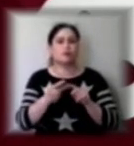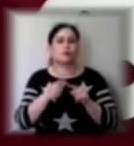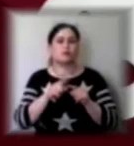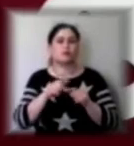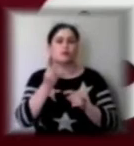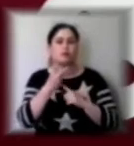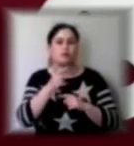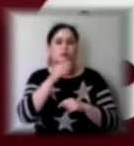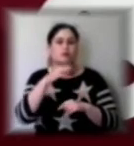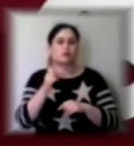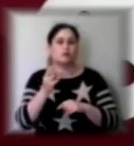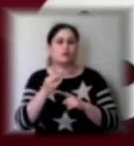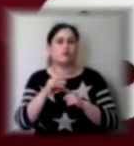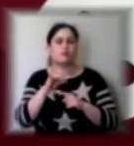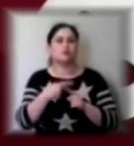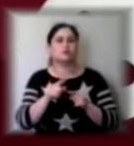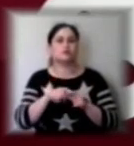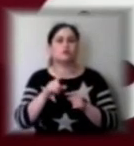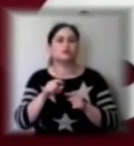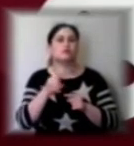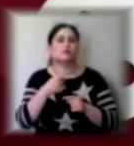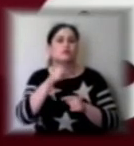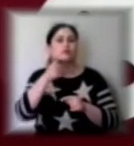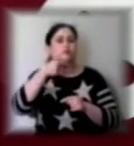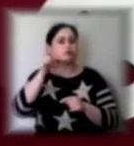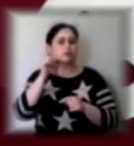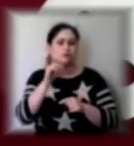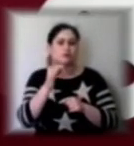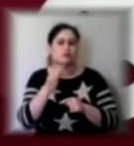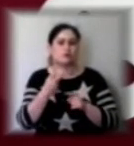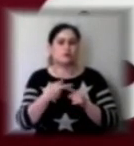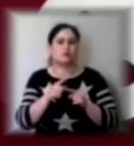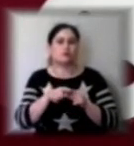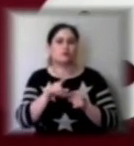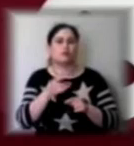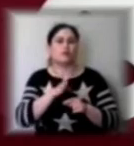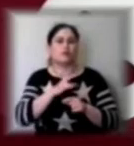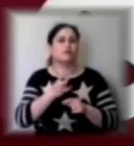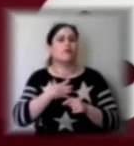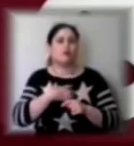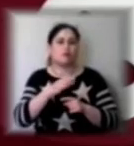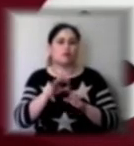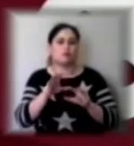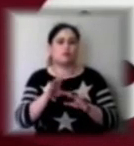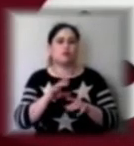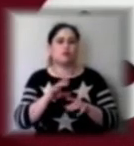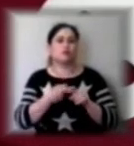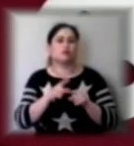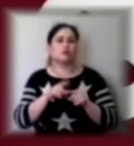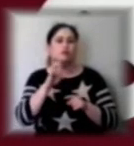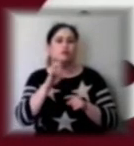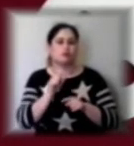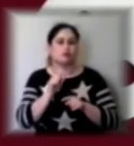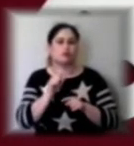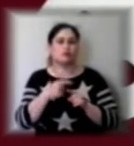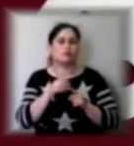сесії. На той час його не було. Це перше. Друге, найголовніше, це було 12 мая, а